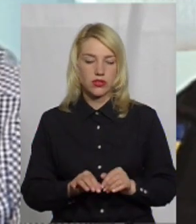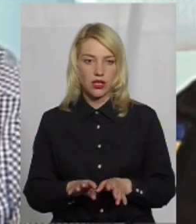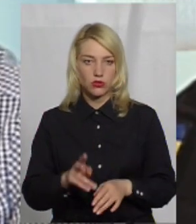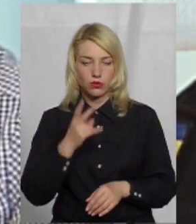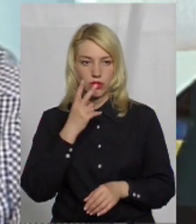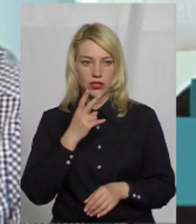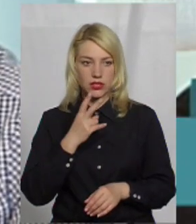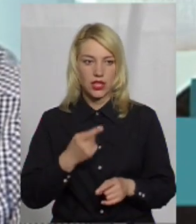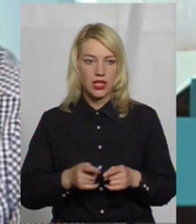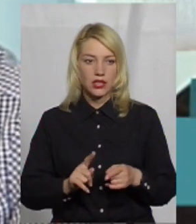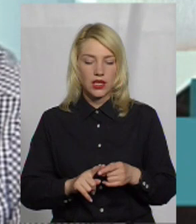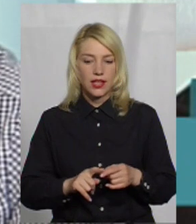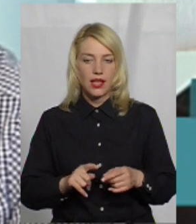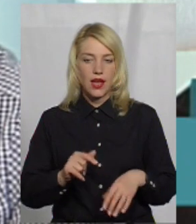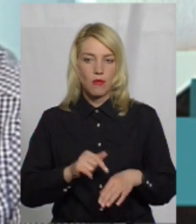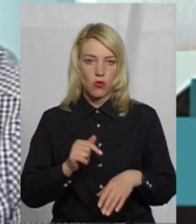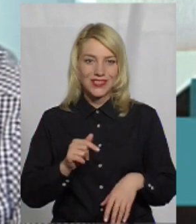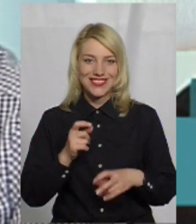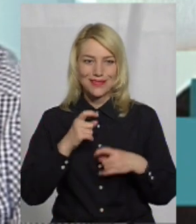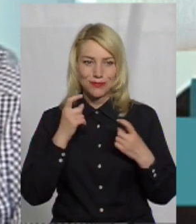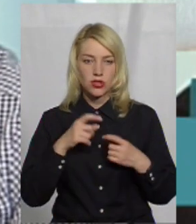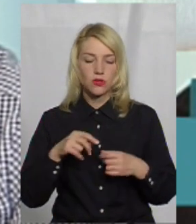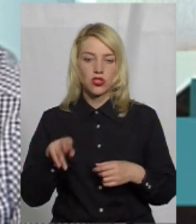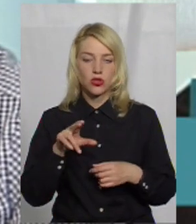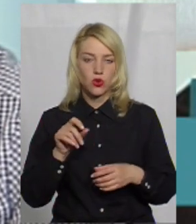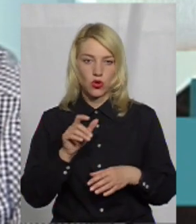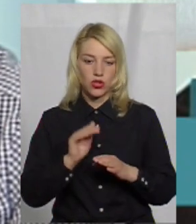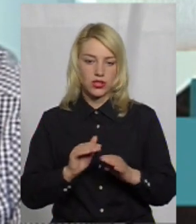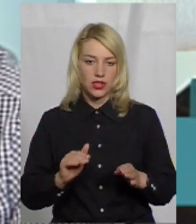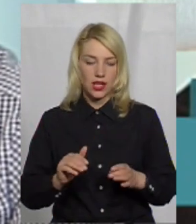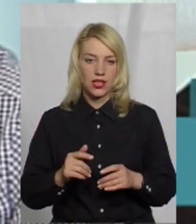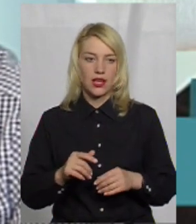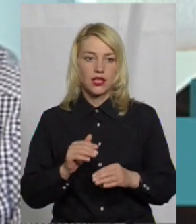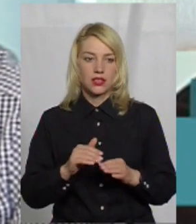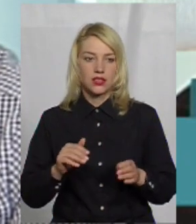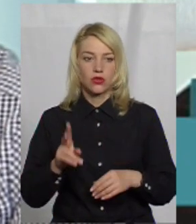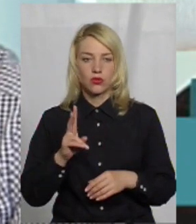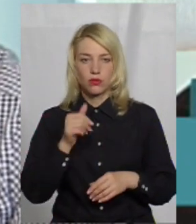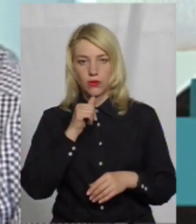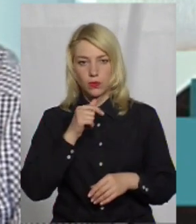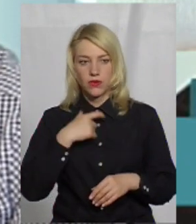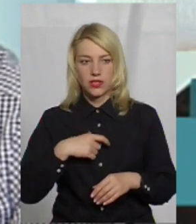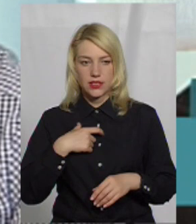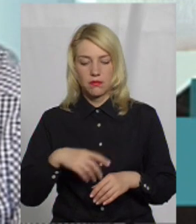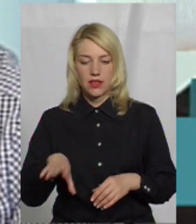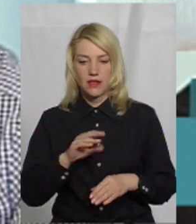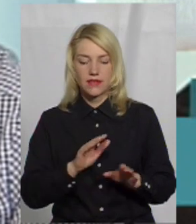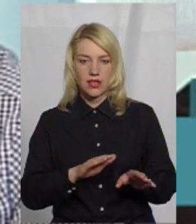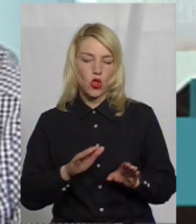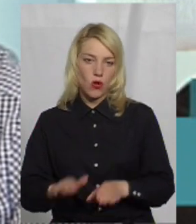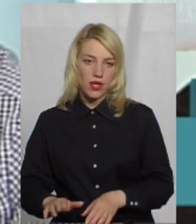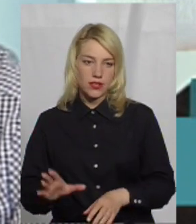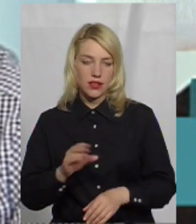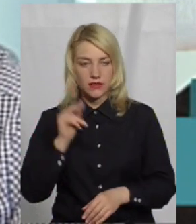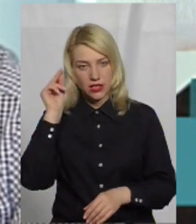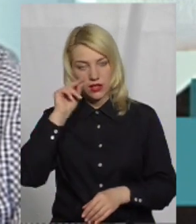показали ті емоції, посмішки в першу чергу дітей. Маленьких діток, які пробували себе на всіх локаціях, на